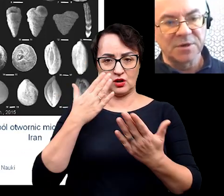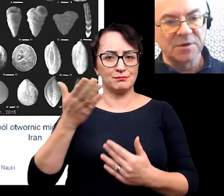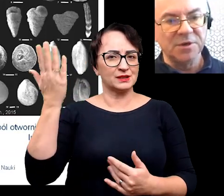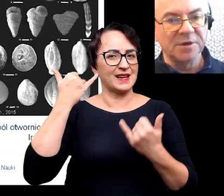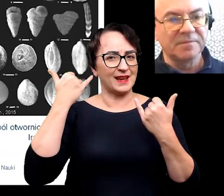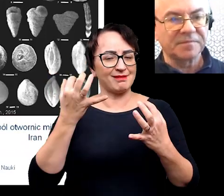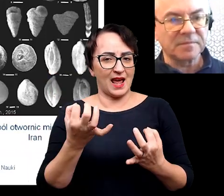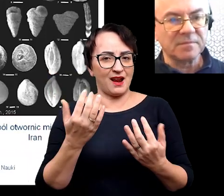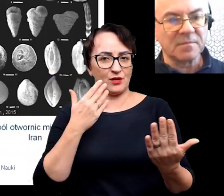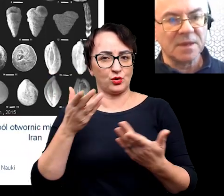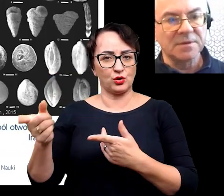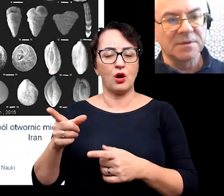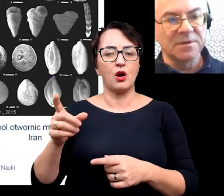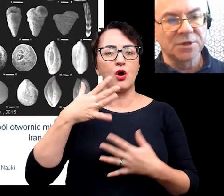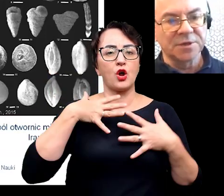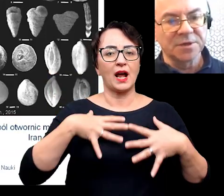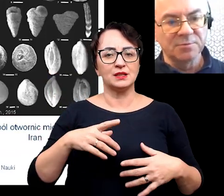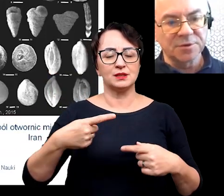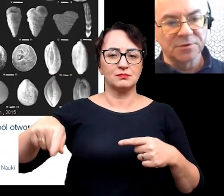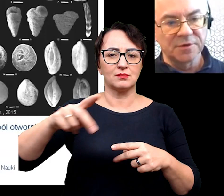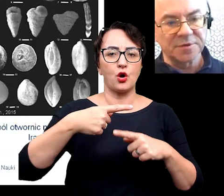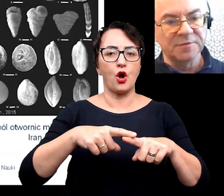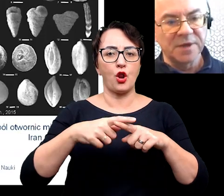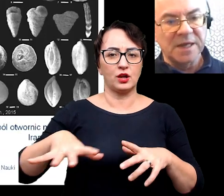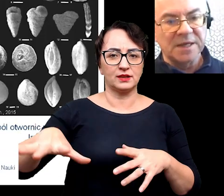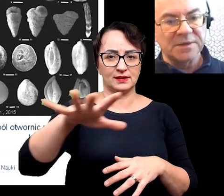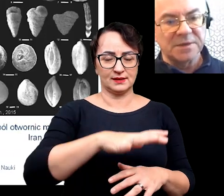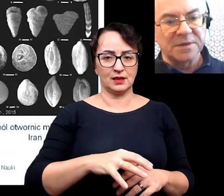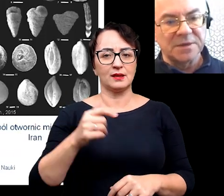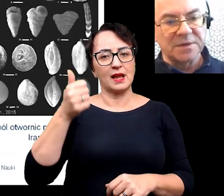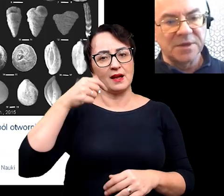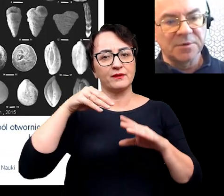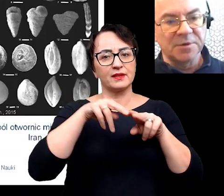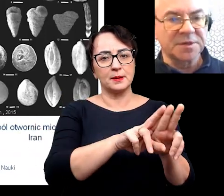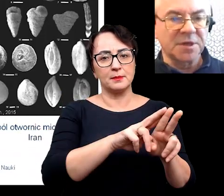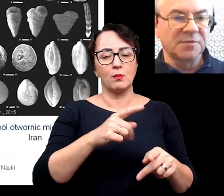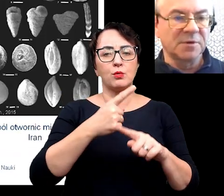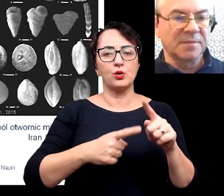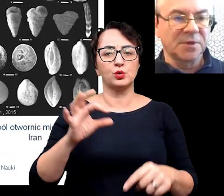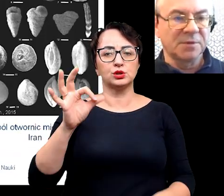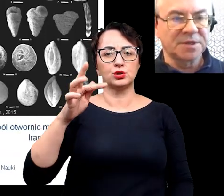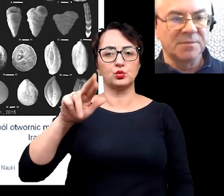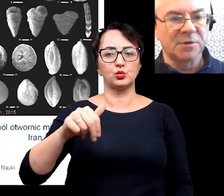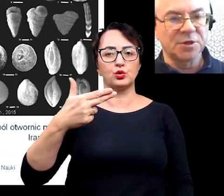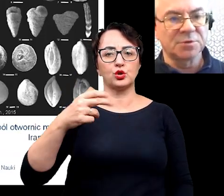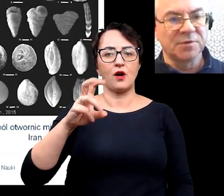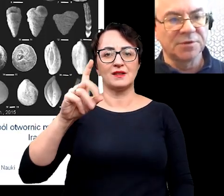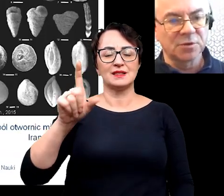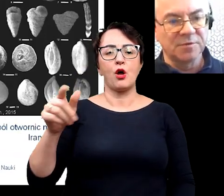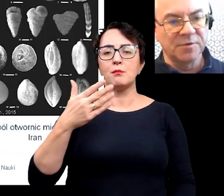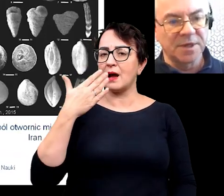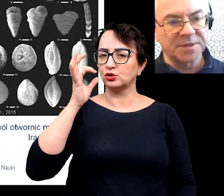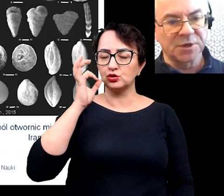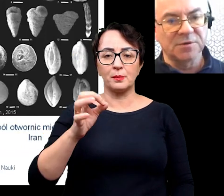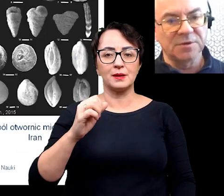takie organizmy kolonijne należące do półstrunowców. Graptolity stanowią dobre skamieniałości